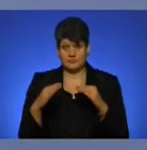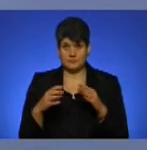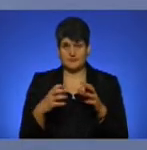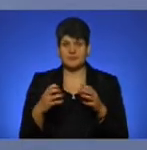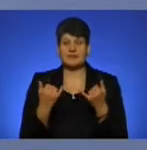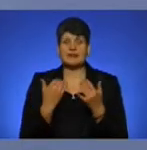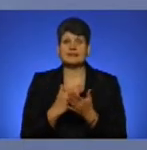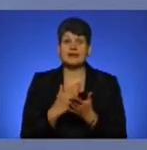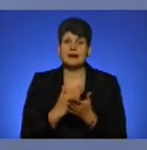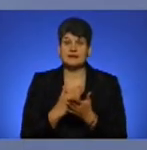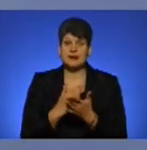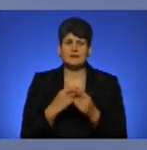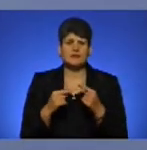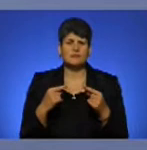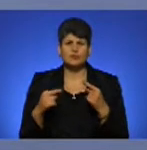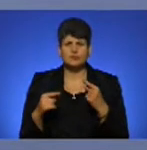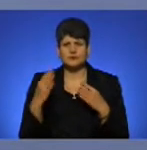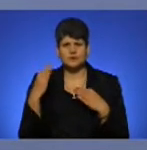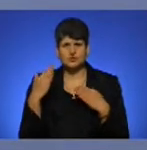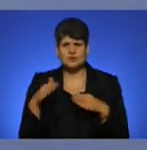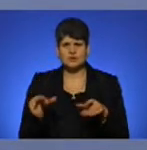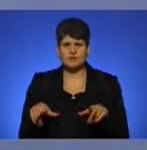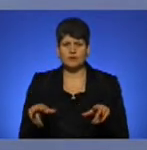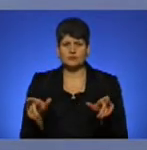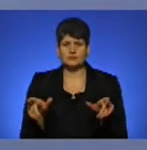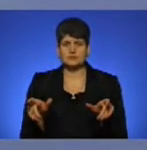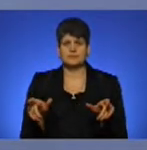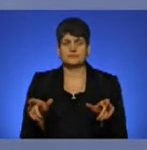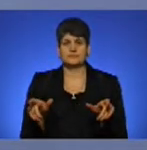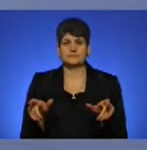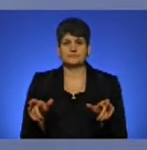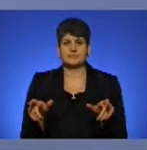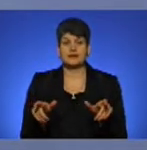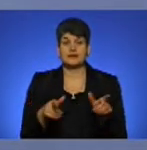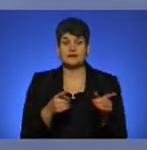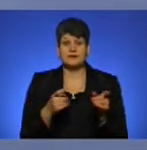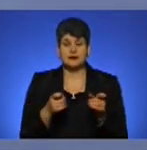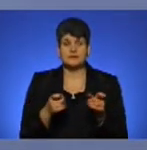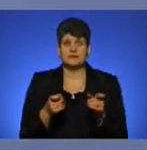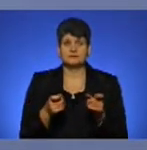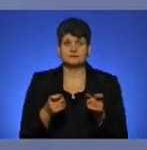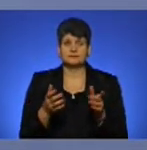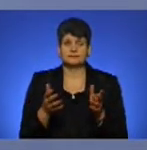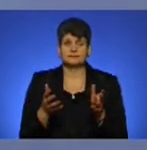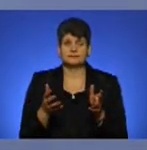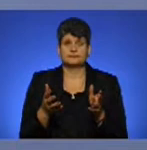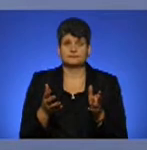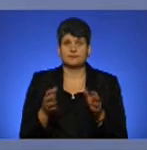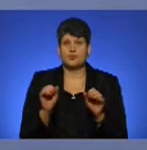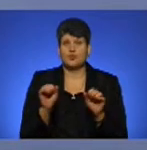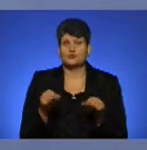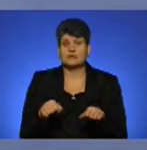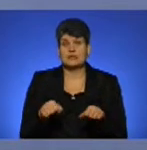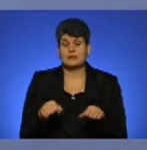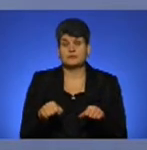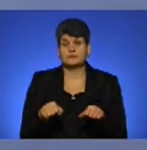наявний будь-який сторонній предмет на полосі чи рульіжній доріжці тягне за собою до можливого